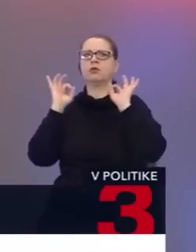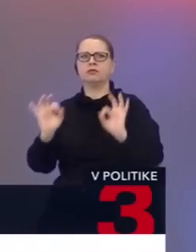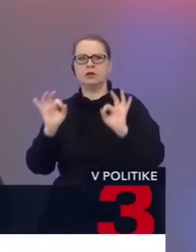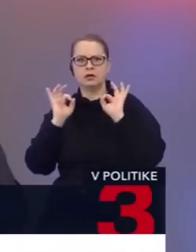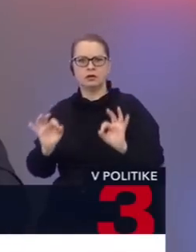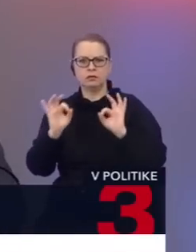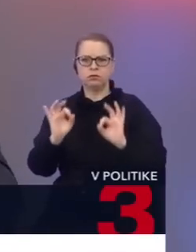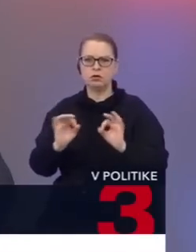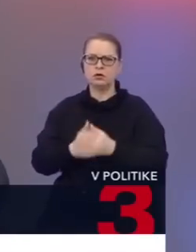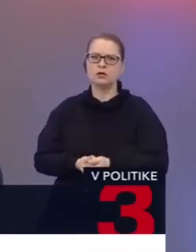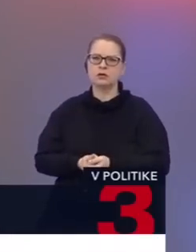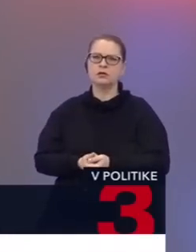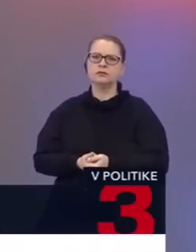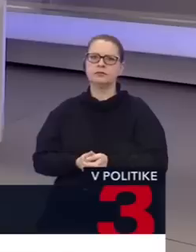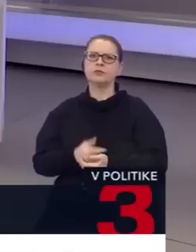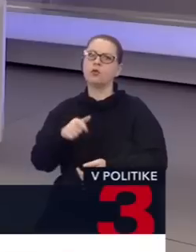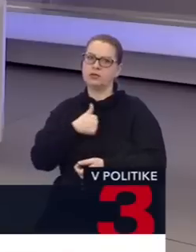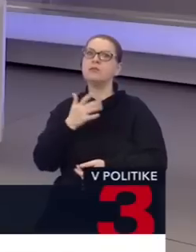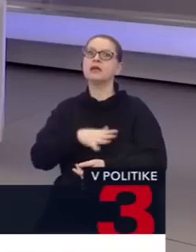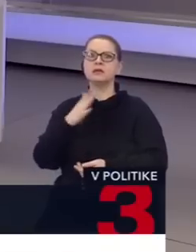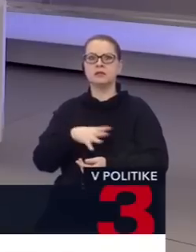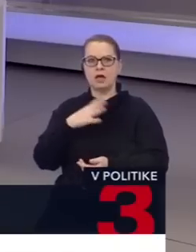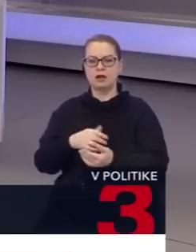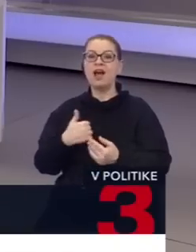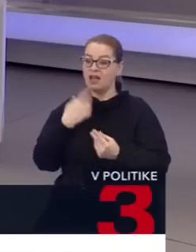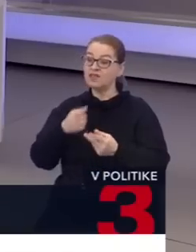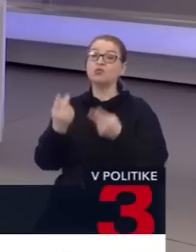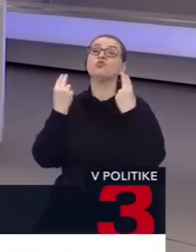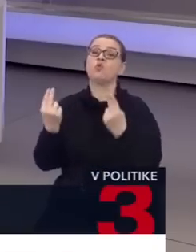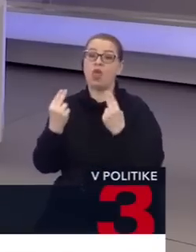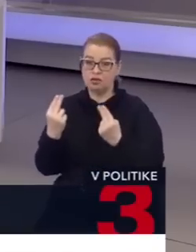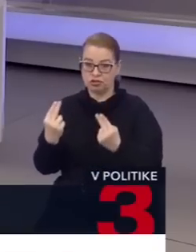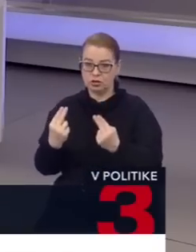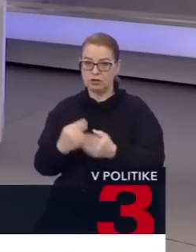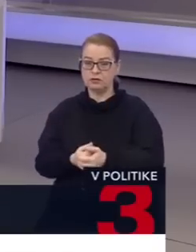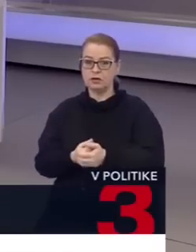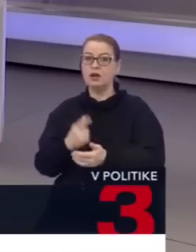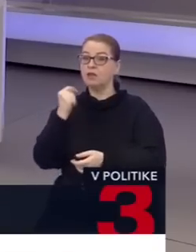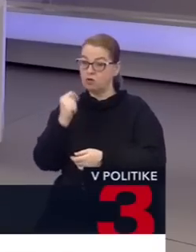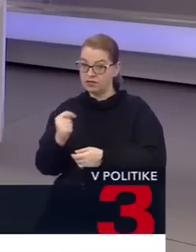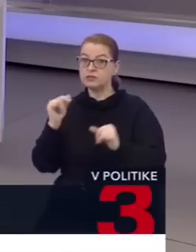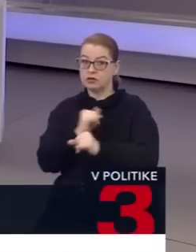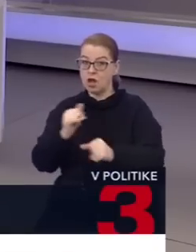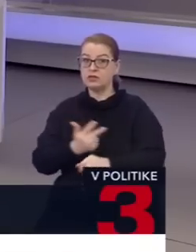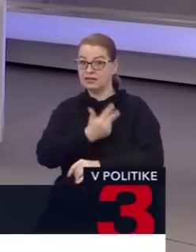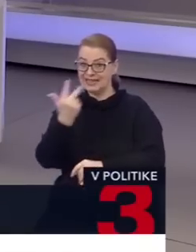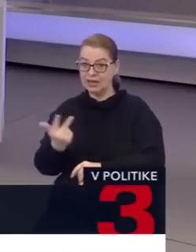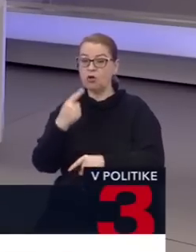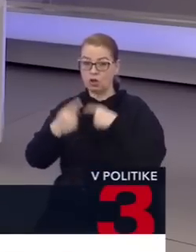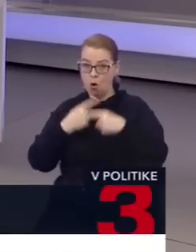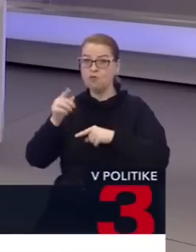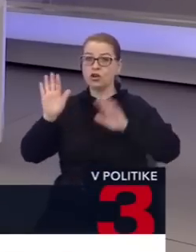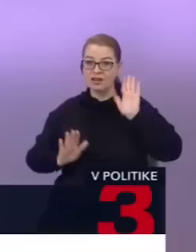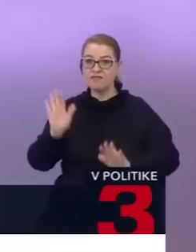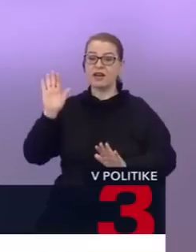poviem, že to by bolo viac neželateľné. Tak, je to nevyhnutnosť. A zaočal. Je to nevyhnutnosť, lebo Robert Fico tu naozaj tri roky hovorí o